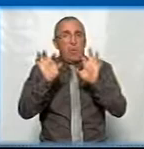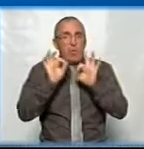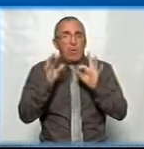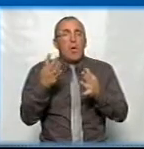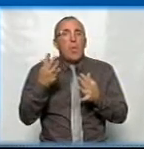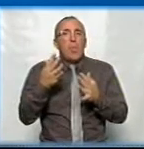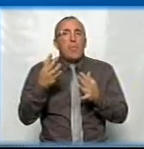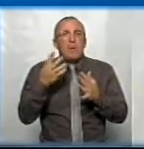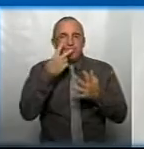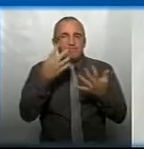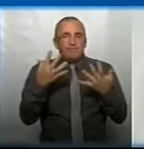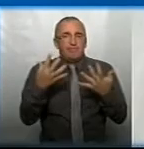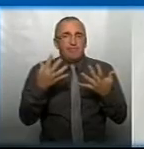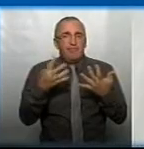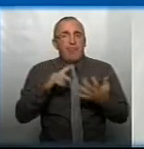в якому світі.